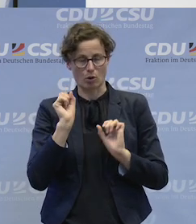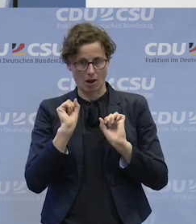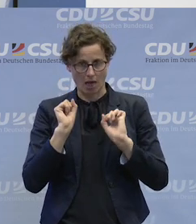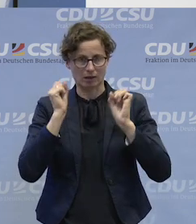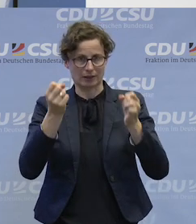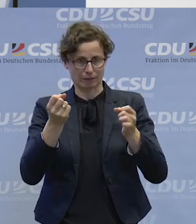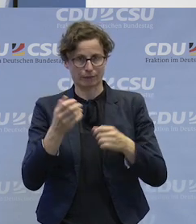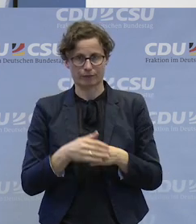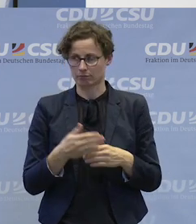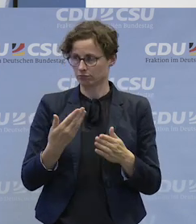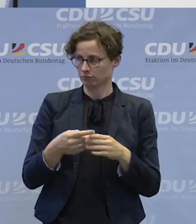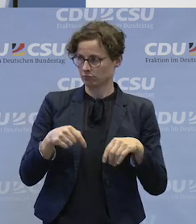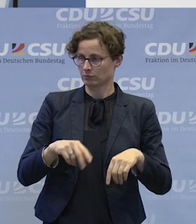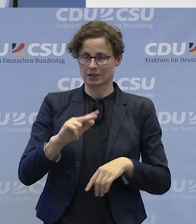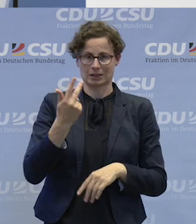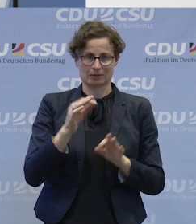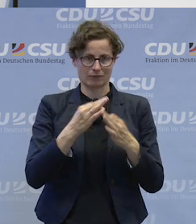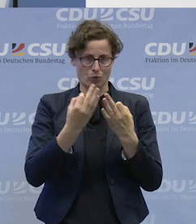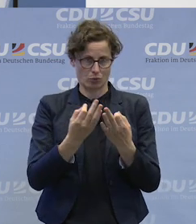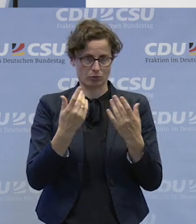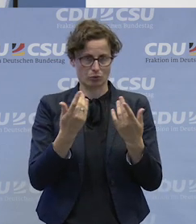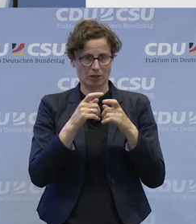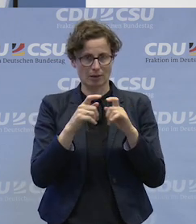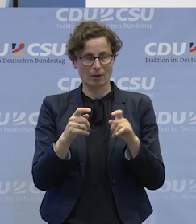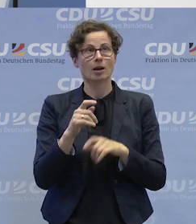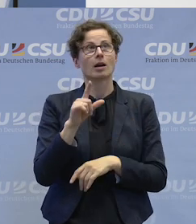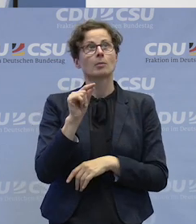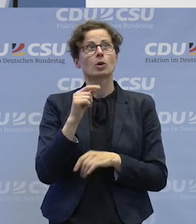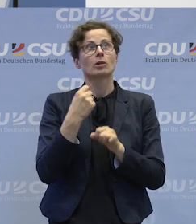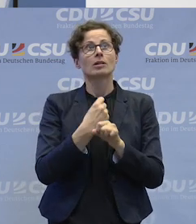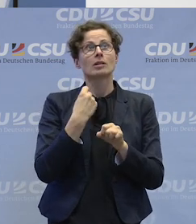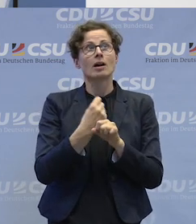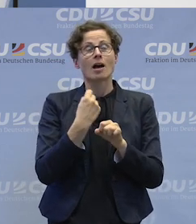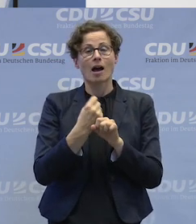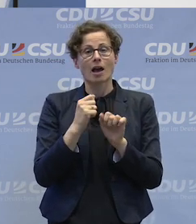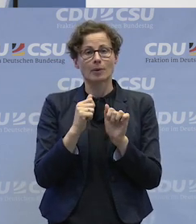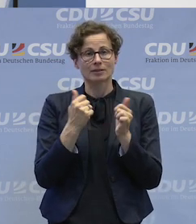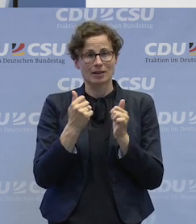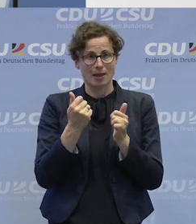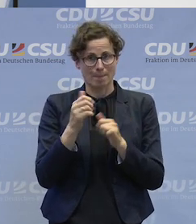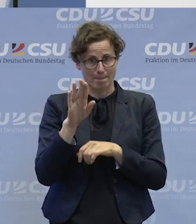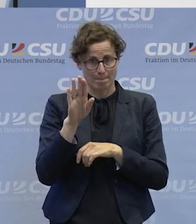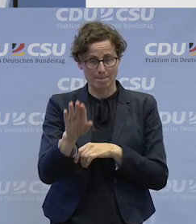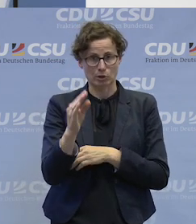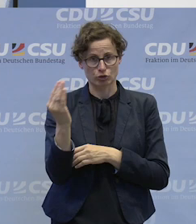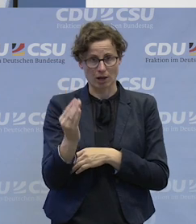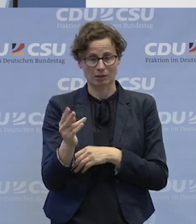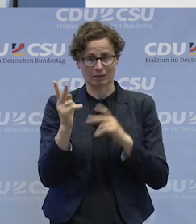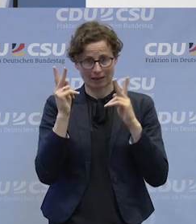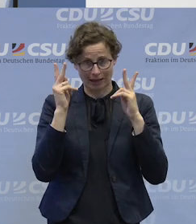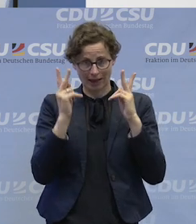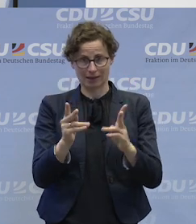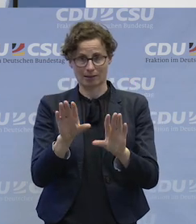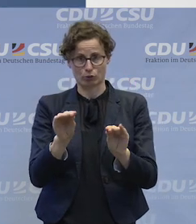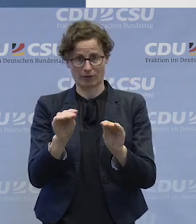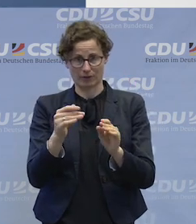diesem dritten Forum. Arbeitsleben gestalten und die Rechte der Beschäftigten schützen. Herr Thewes, was bedeutet das